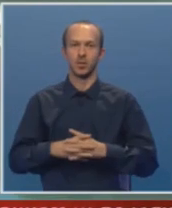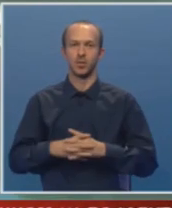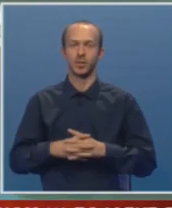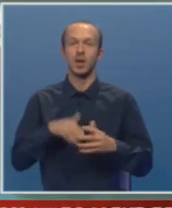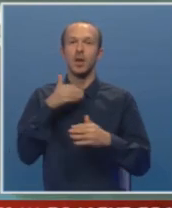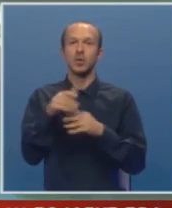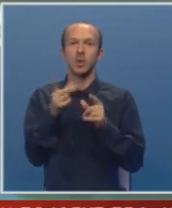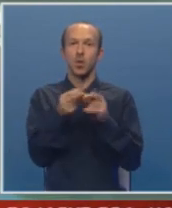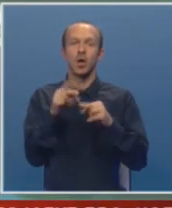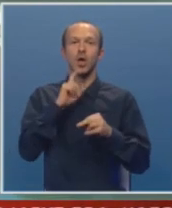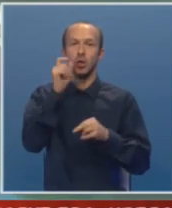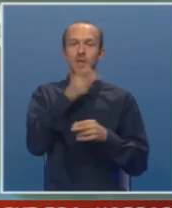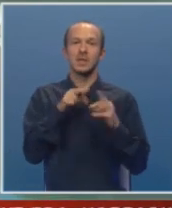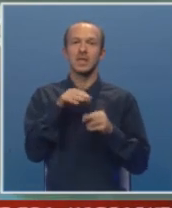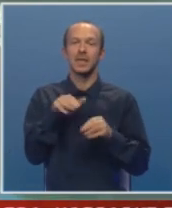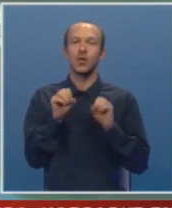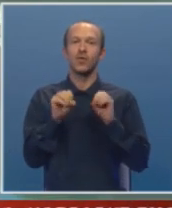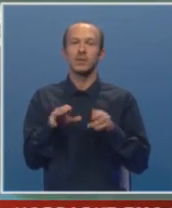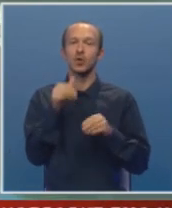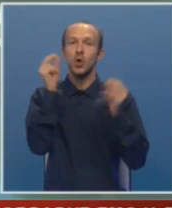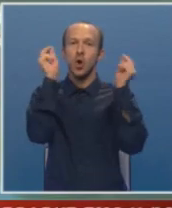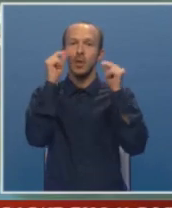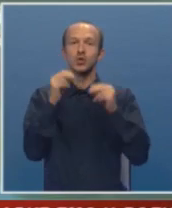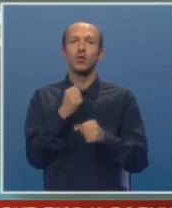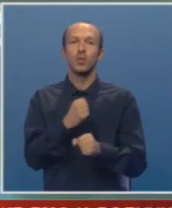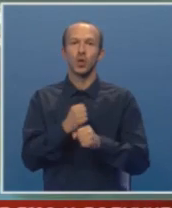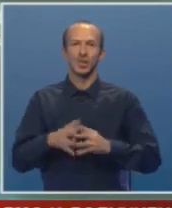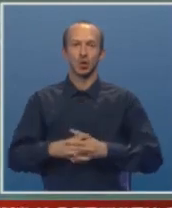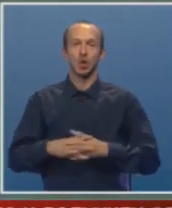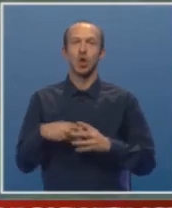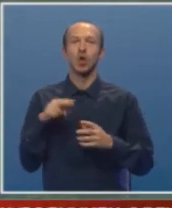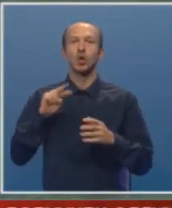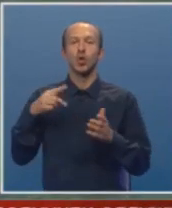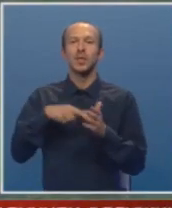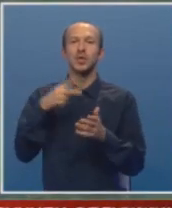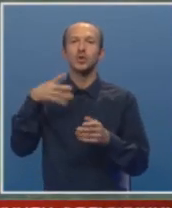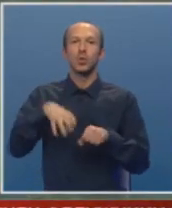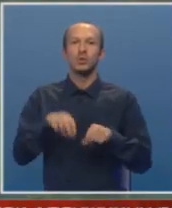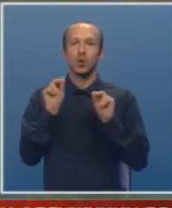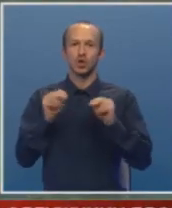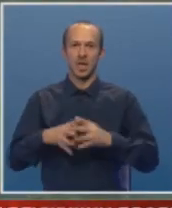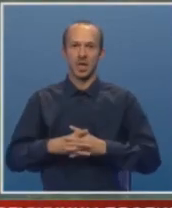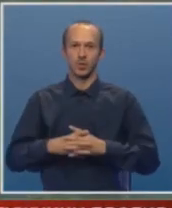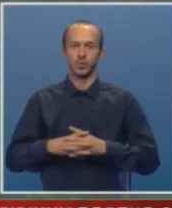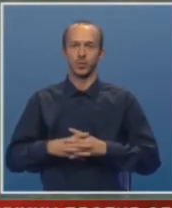Posle uloge roditelja za dijete u vaspitnom i obrazovnom procesu, drugo mjesto zauzima učitelj.